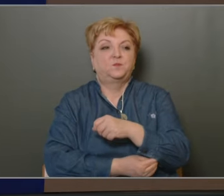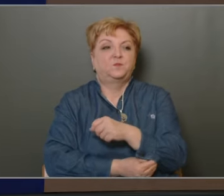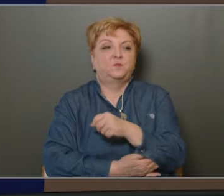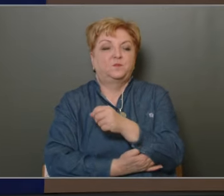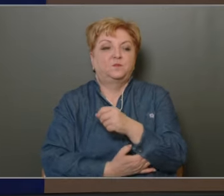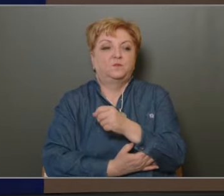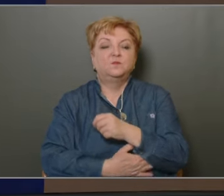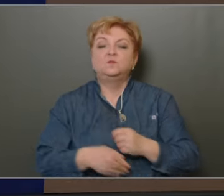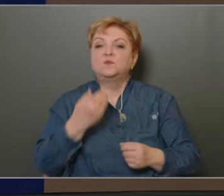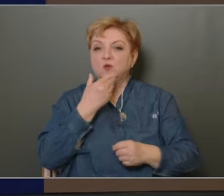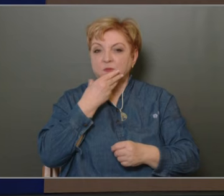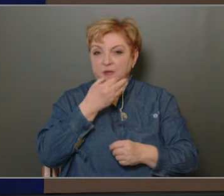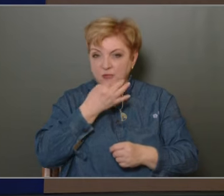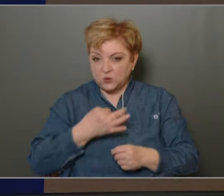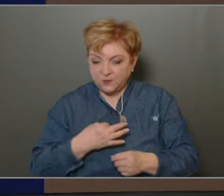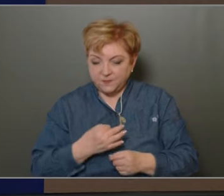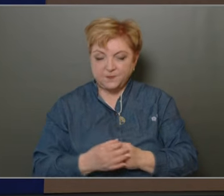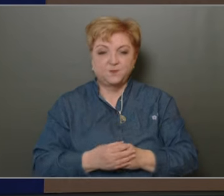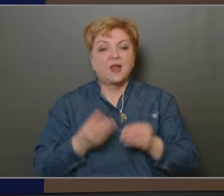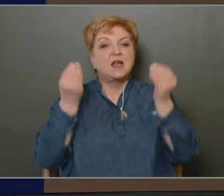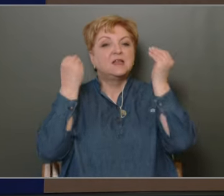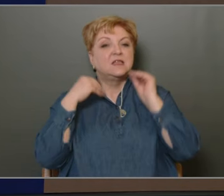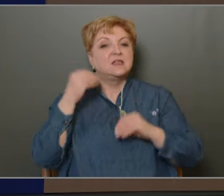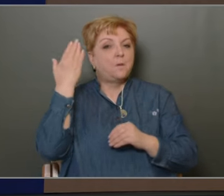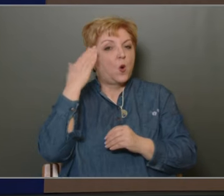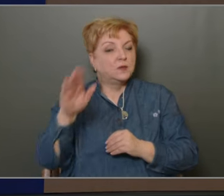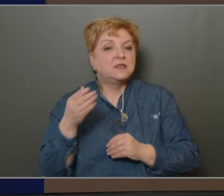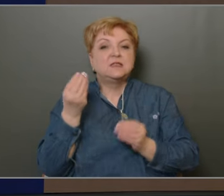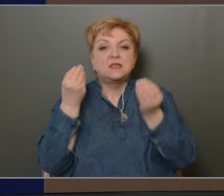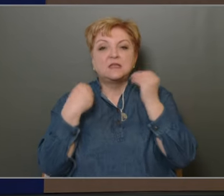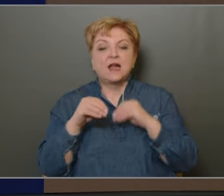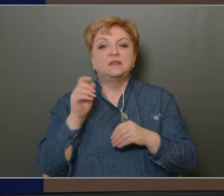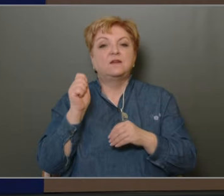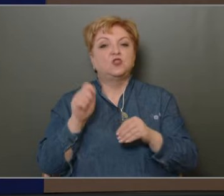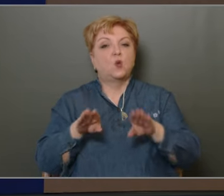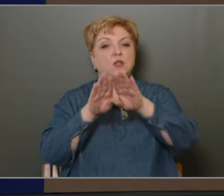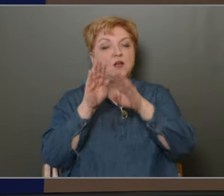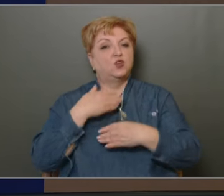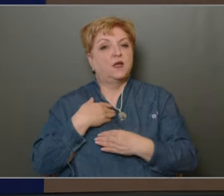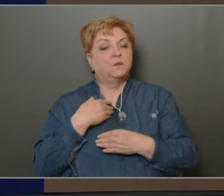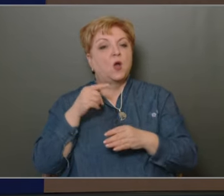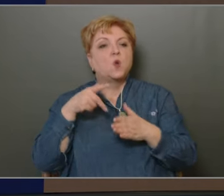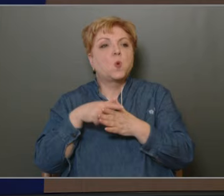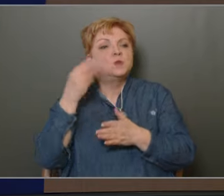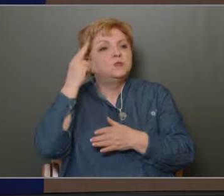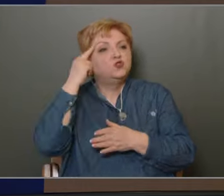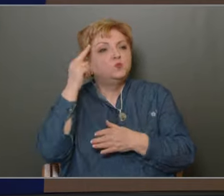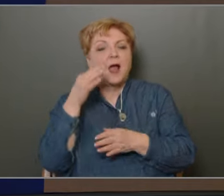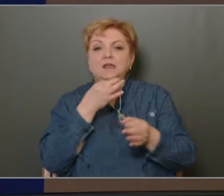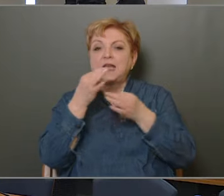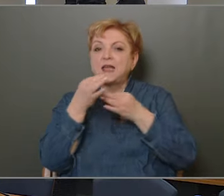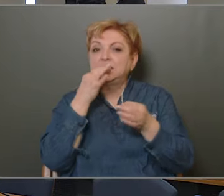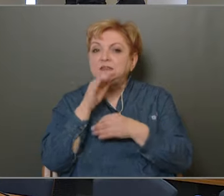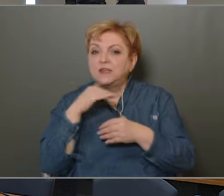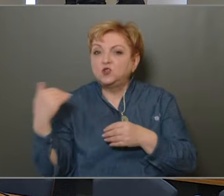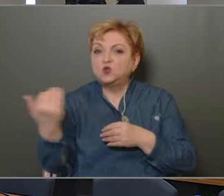Köszönöm a szót, polgármester úr. Tiszte polgármester úr képviselőtársaim! Egyik közismert kérdés konzervatív